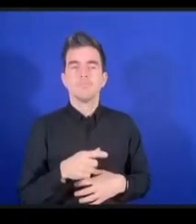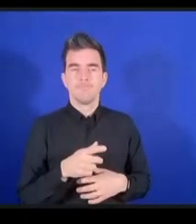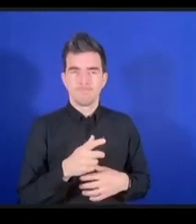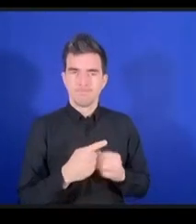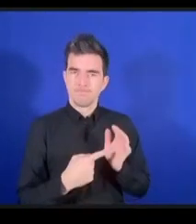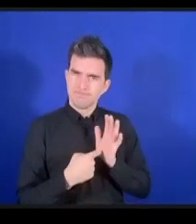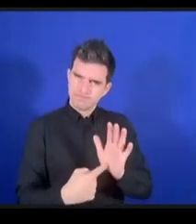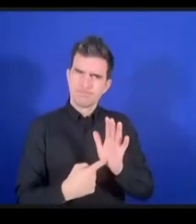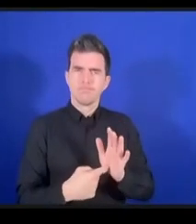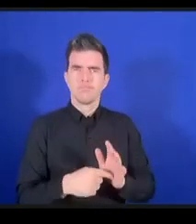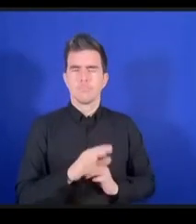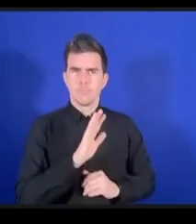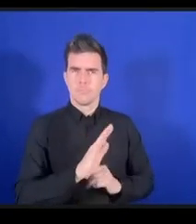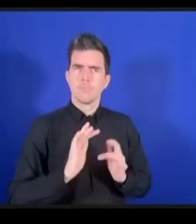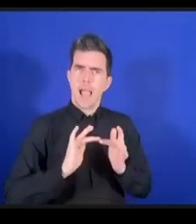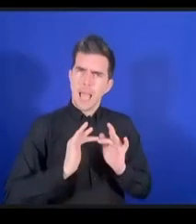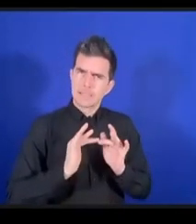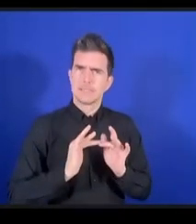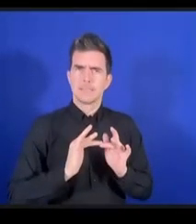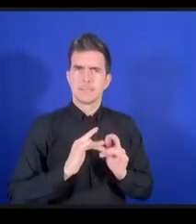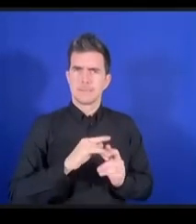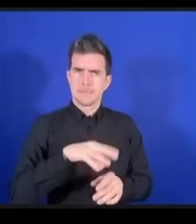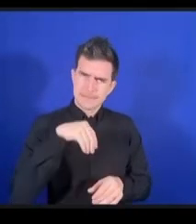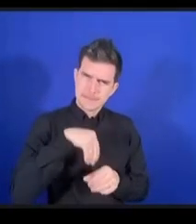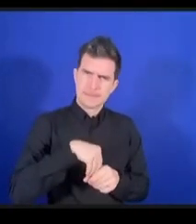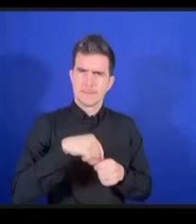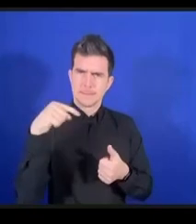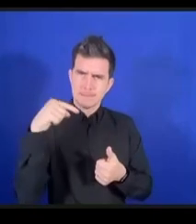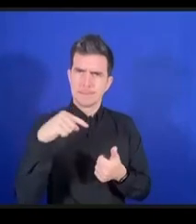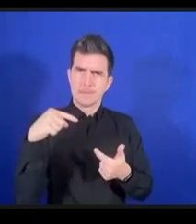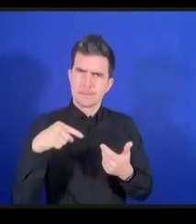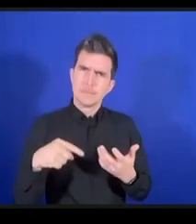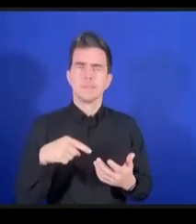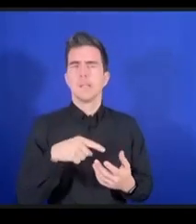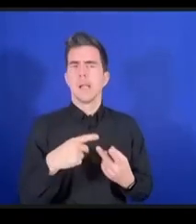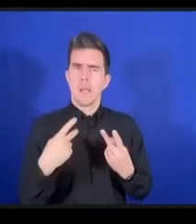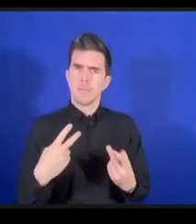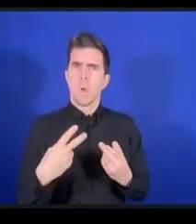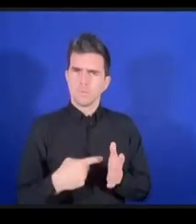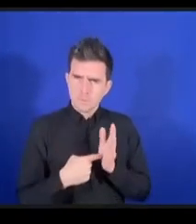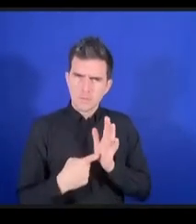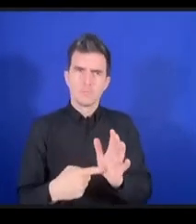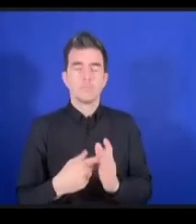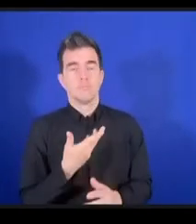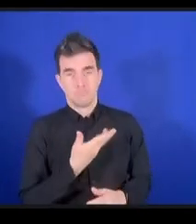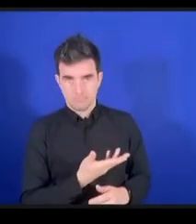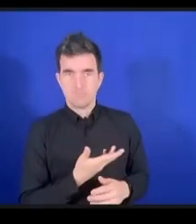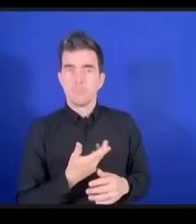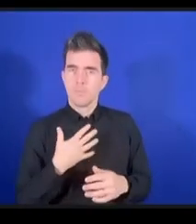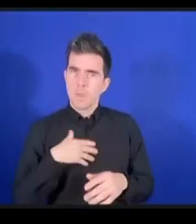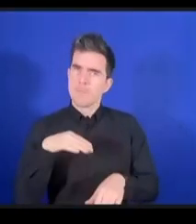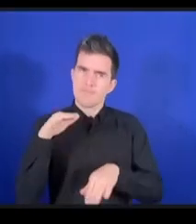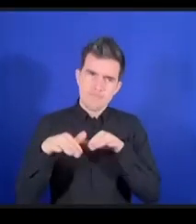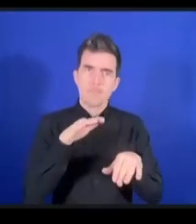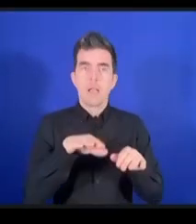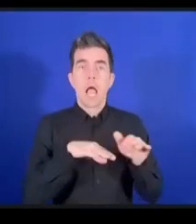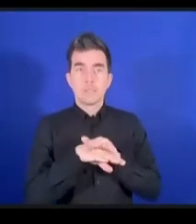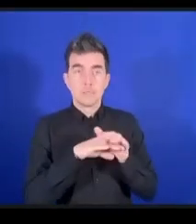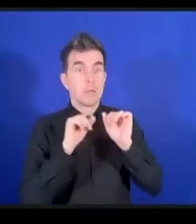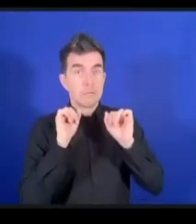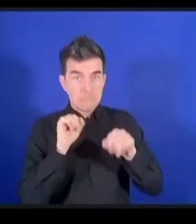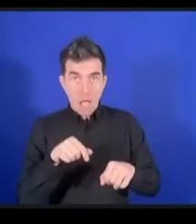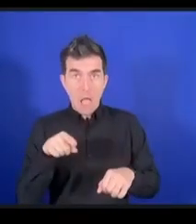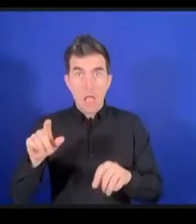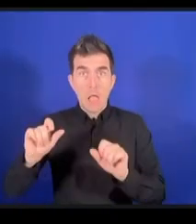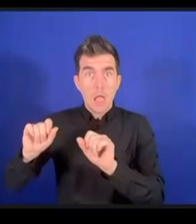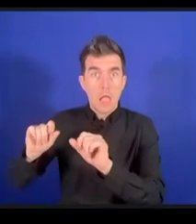valeurs fondamentales de l'Internet et peut-on l'autoriser à brancher son micro